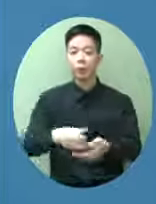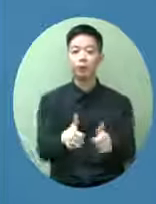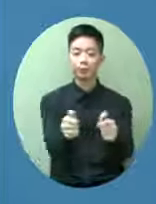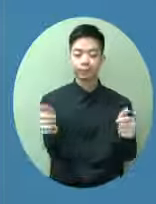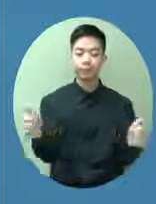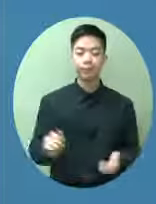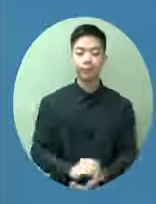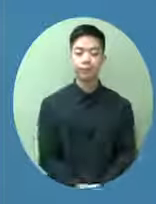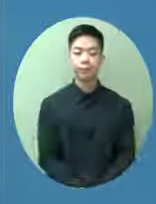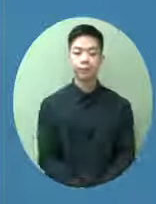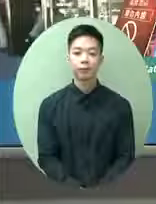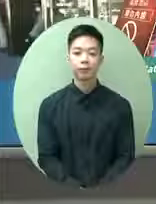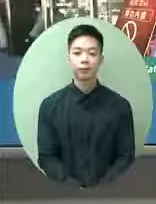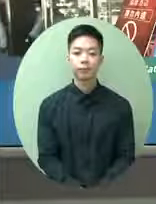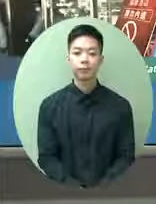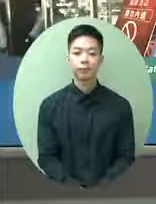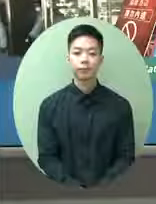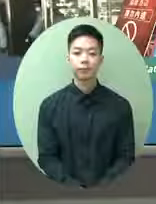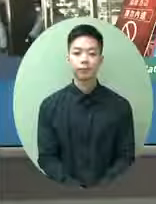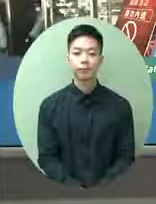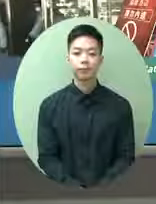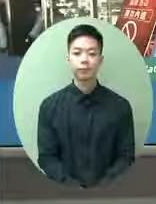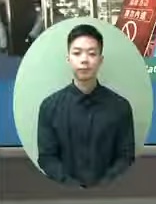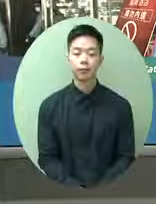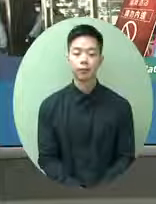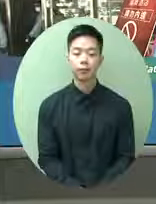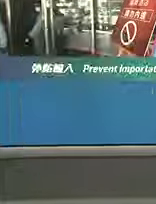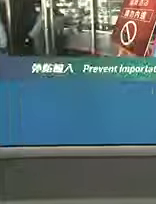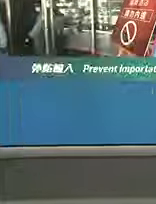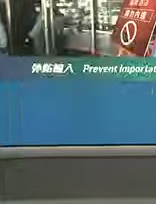大家臣太宋余哥有沒有被叫控臣太宋余哥有沒有被叫控